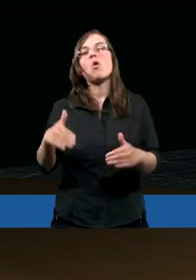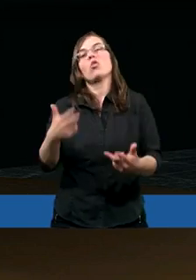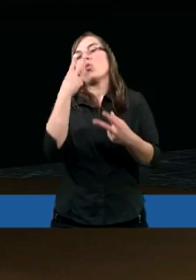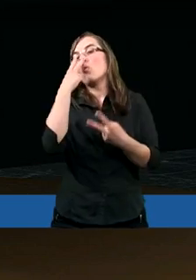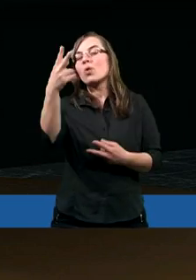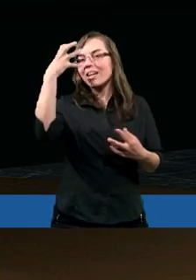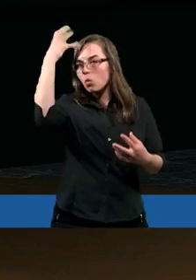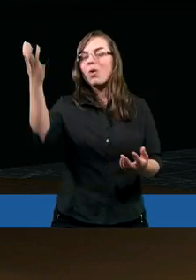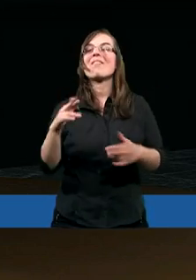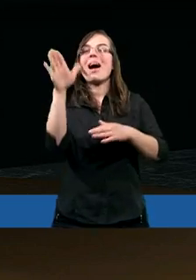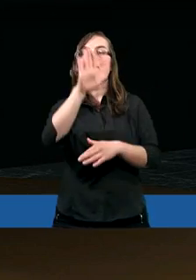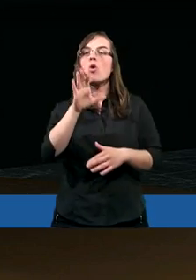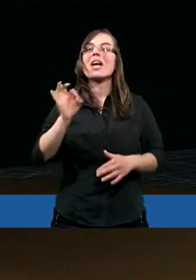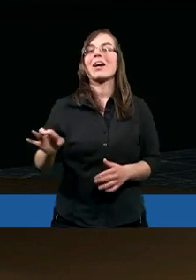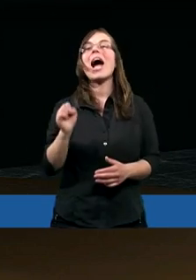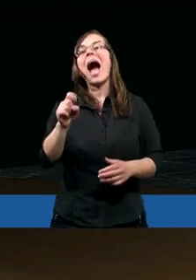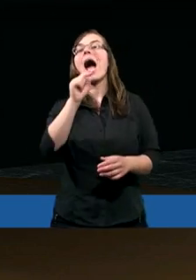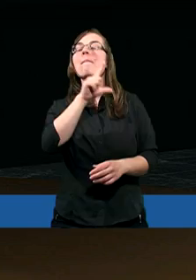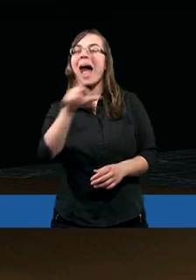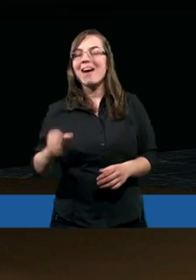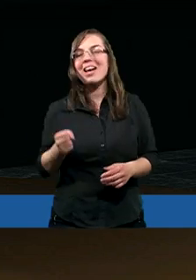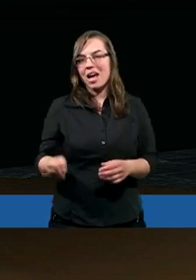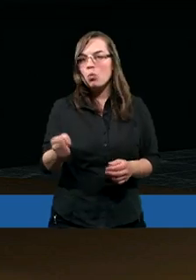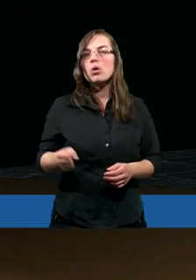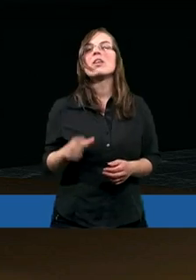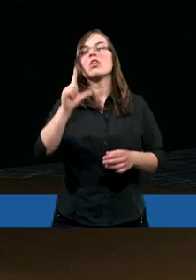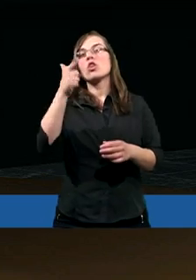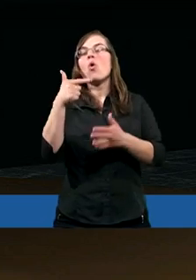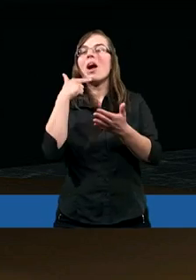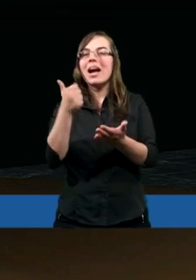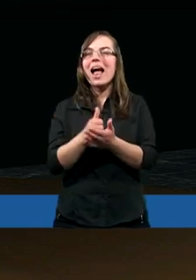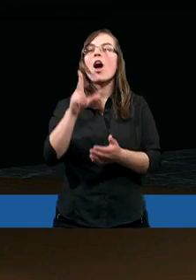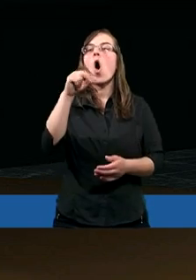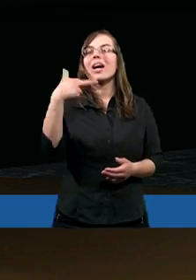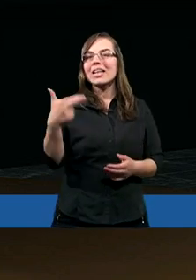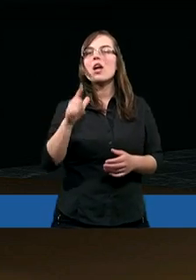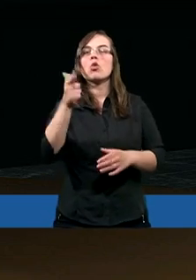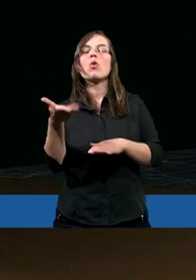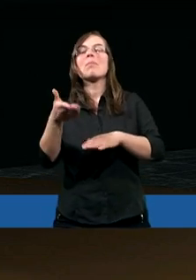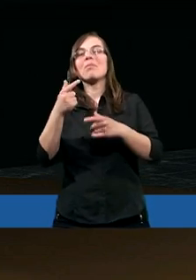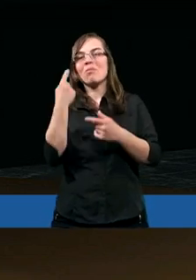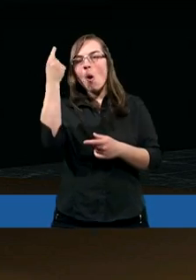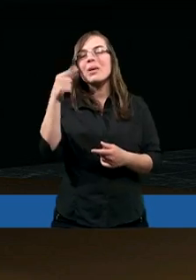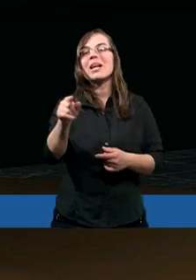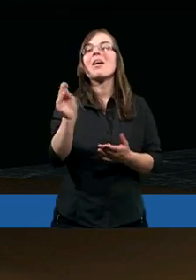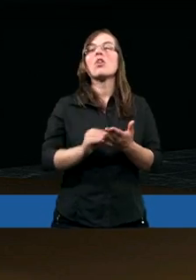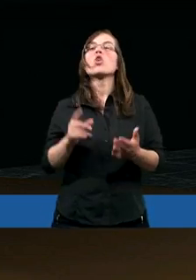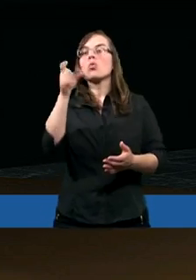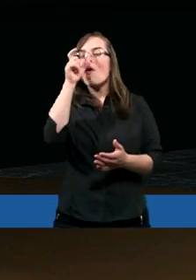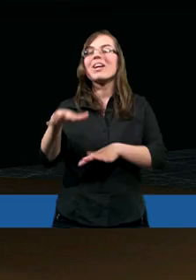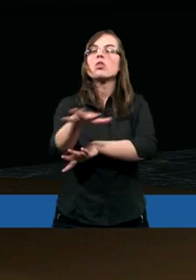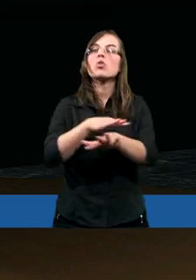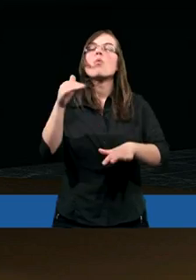ujrzeć Królestwa Bożego. A Paweł w pierwszym liście do Koryntian w drugim rozdziale wspominał, że właśnie człowiek duchowy